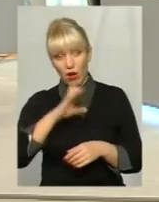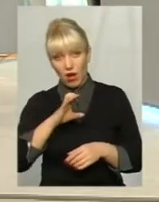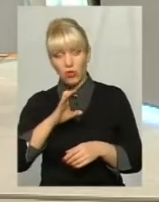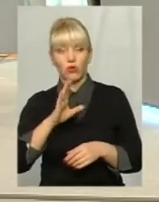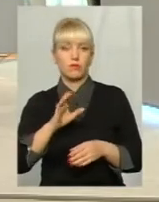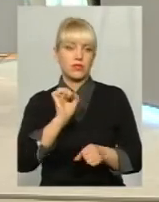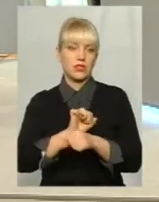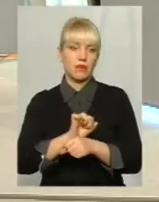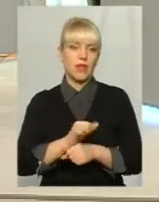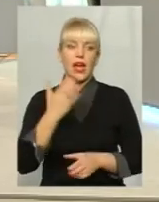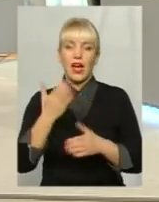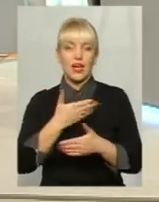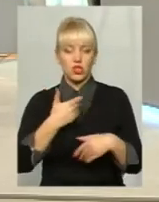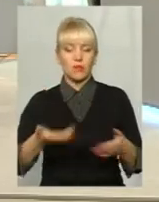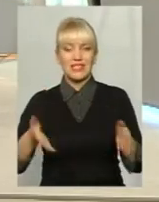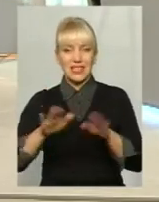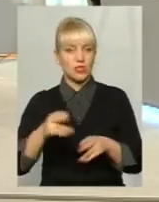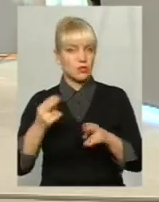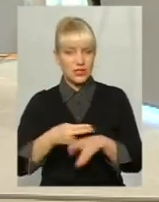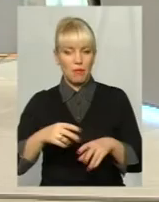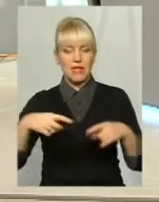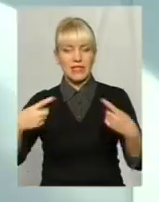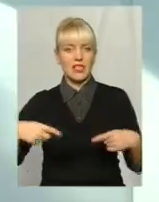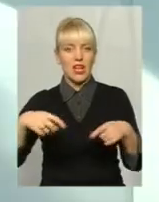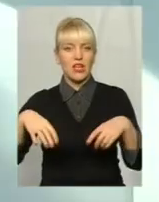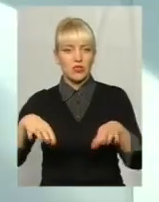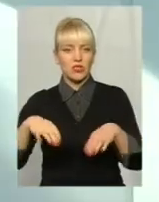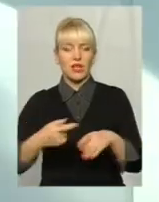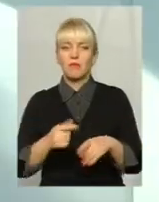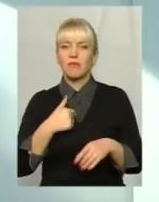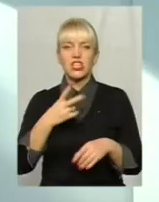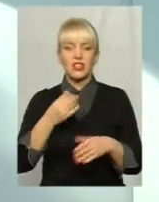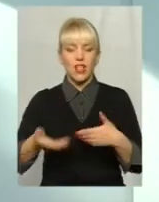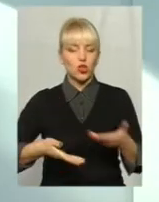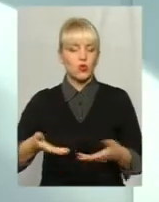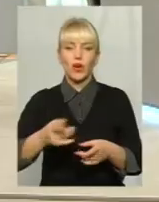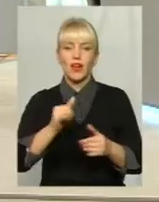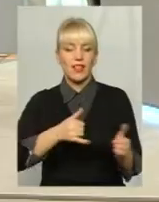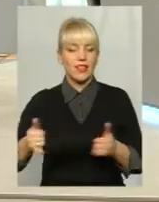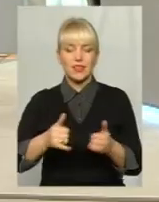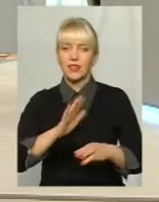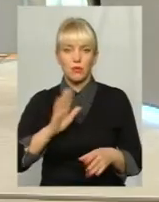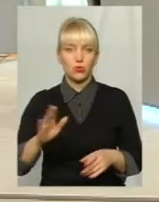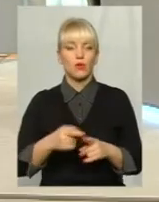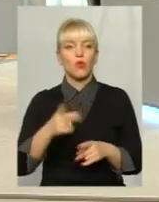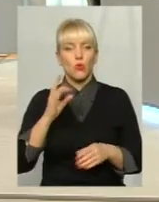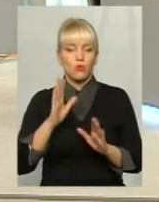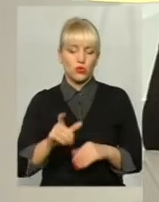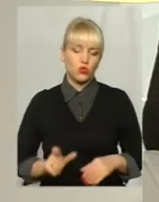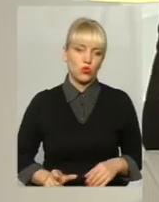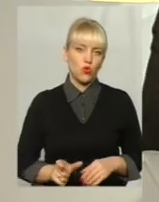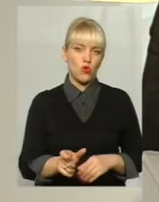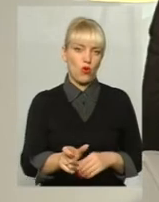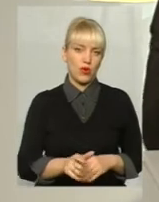залишимося без зуття і без гуми, значить більше не будемо використовувати. Ми ж на тротуари не виглядати, мешканці ходять по Але ж дороги будуть переходити. Ну, так, звичайно. Я